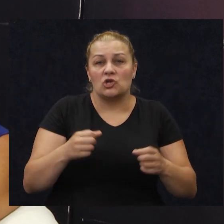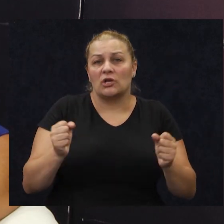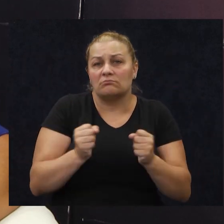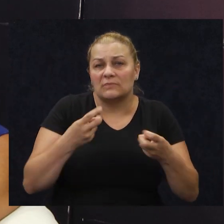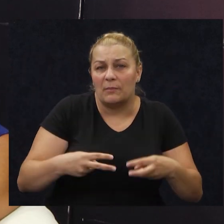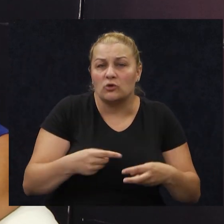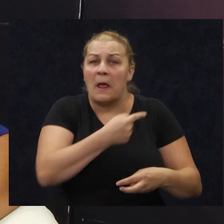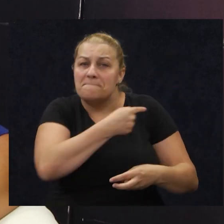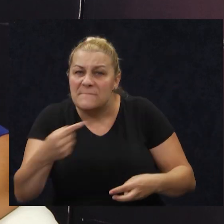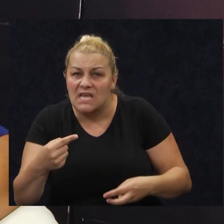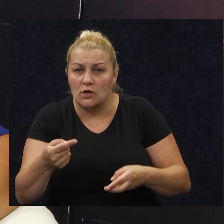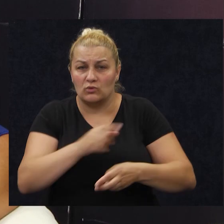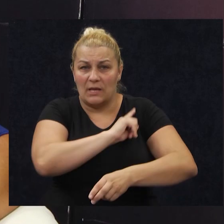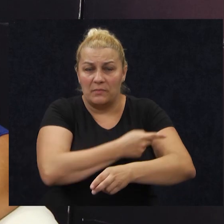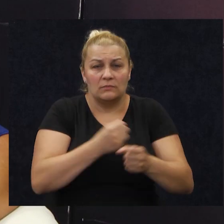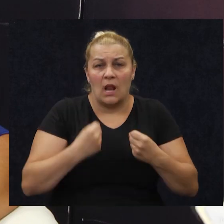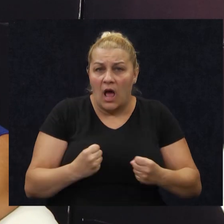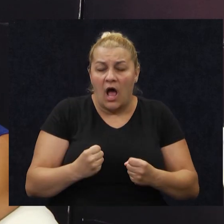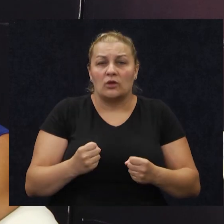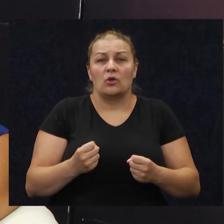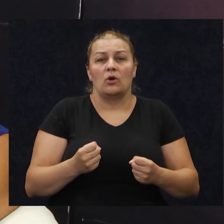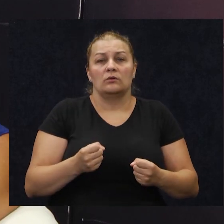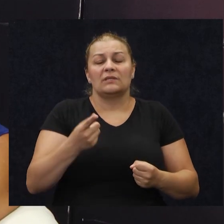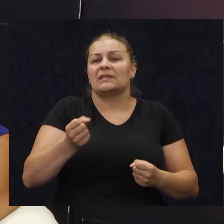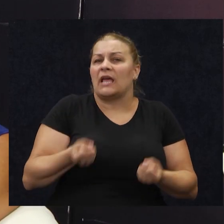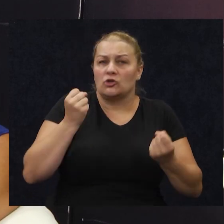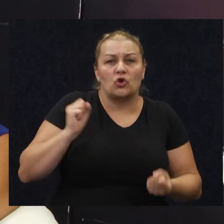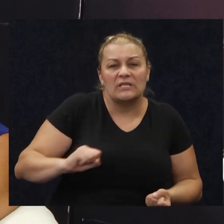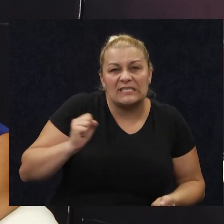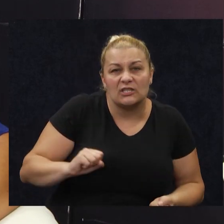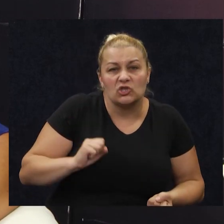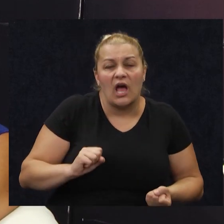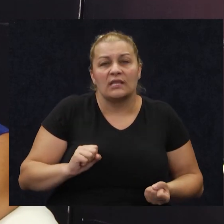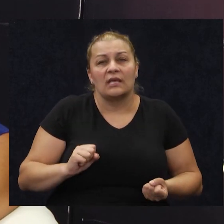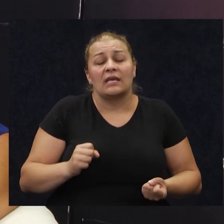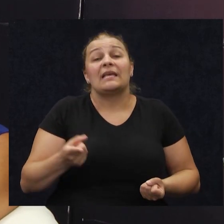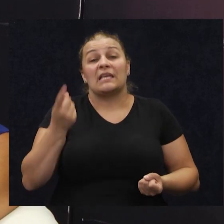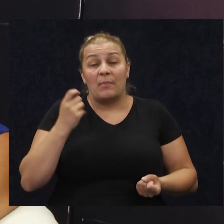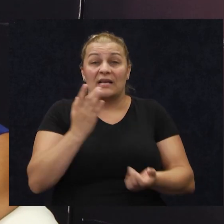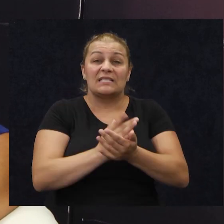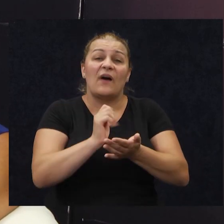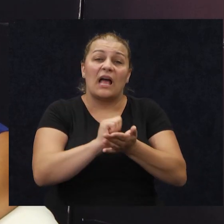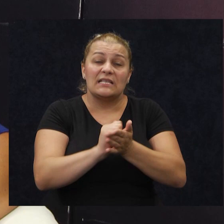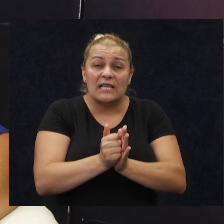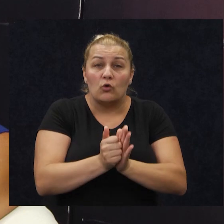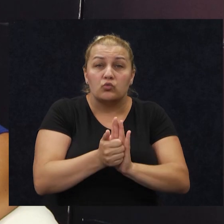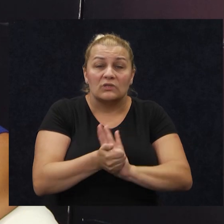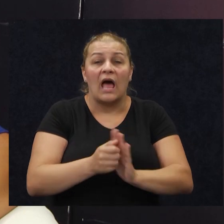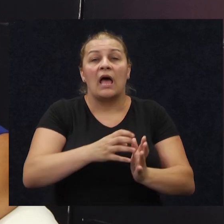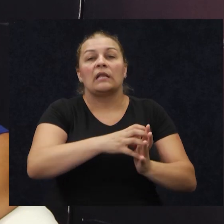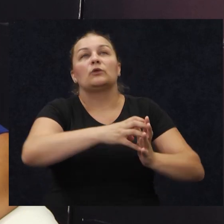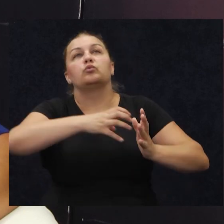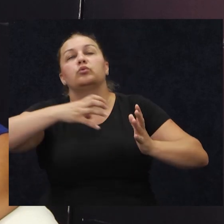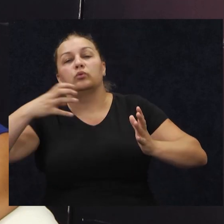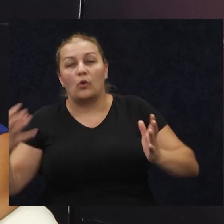noći straže, koje je vrlo teško izdržati, jer to je ipak svaka sekunda nekako traje cilu